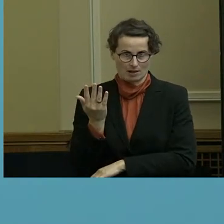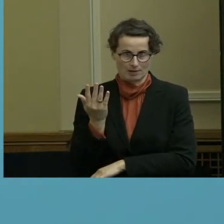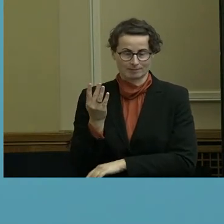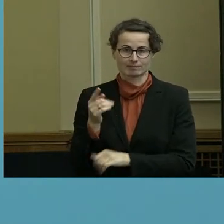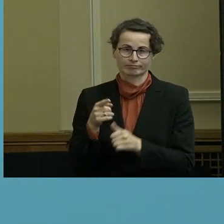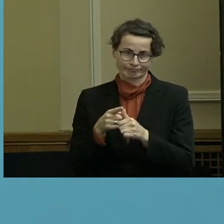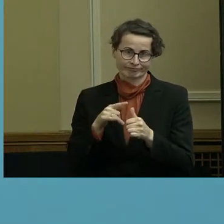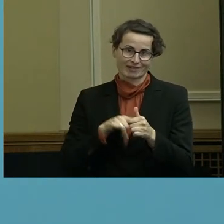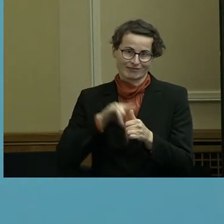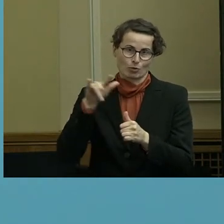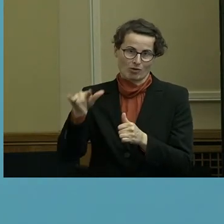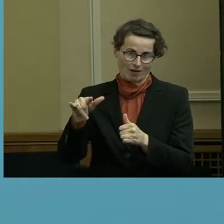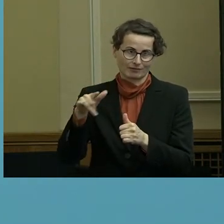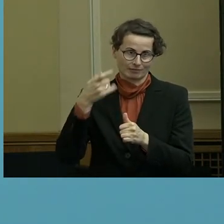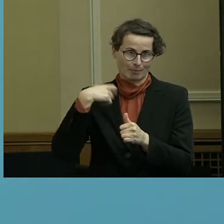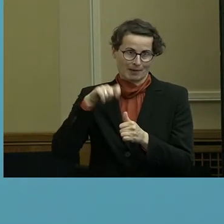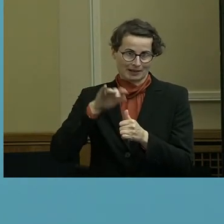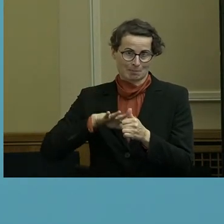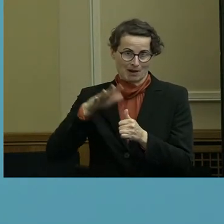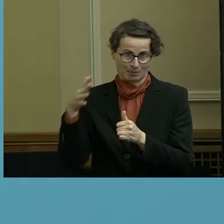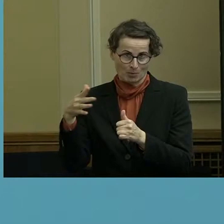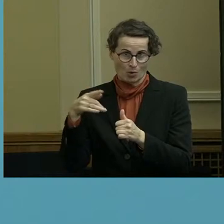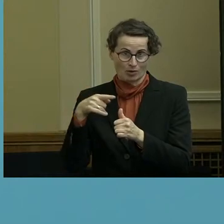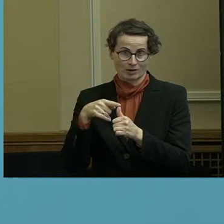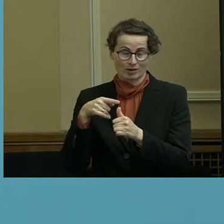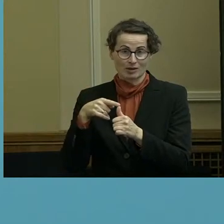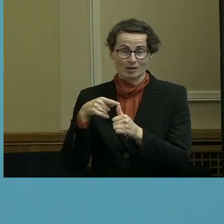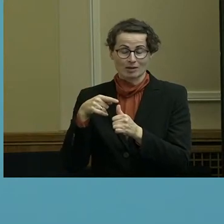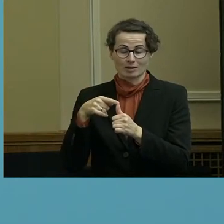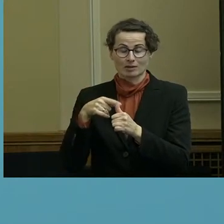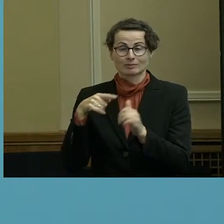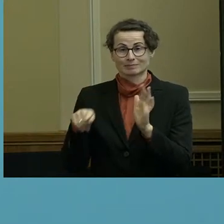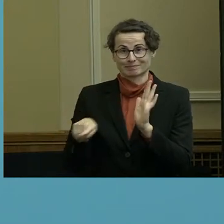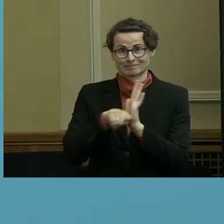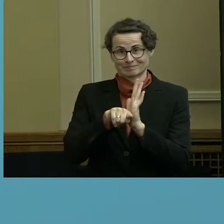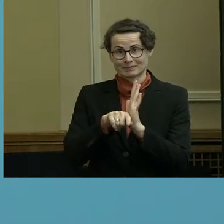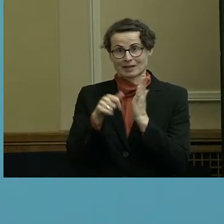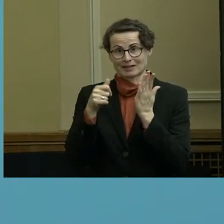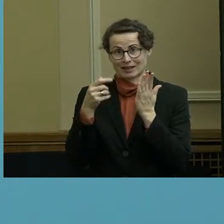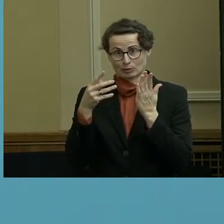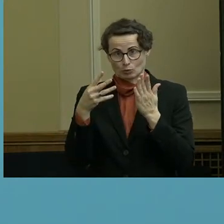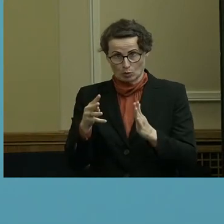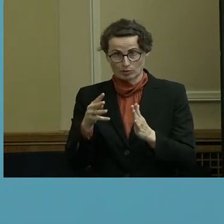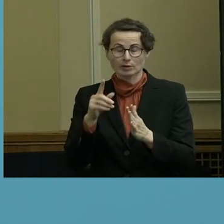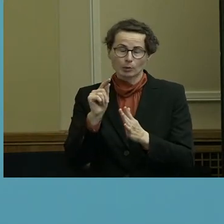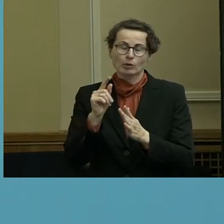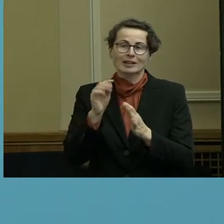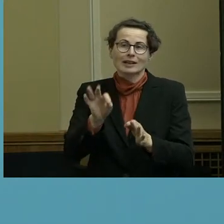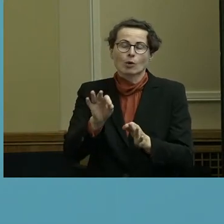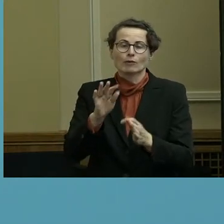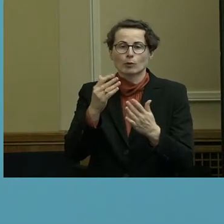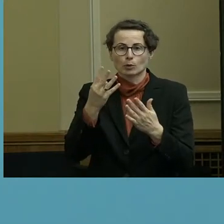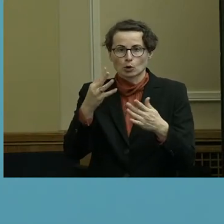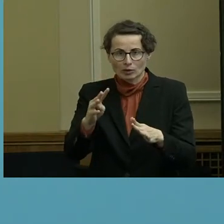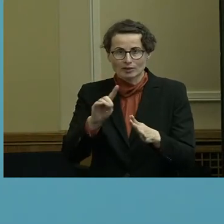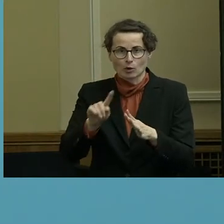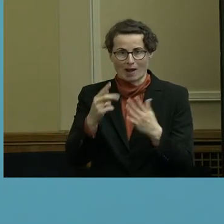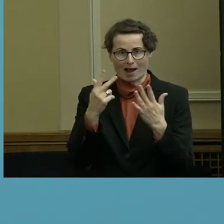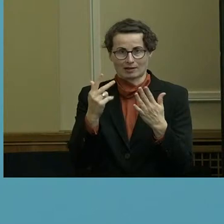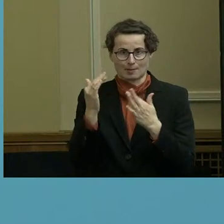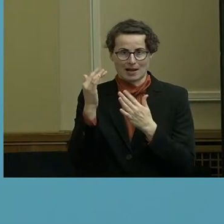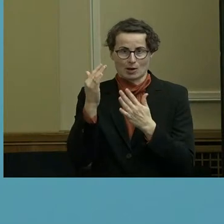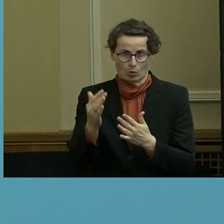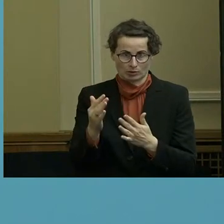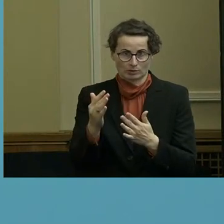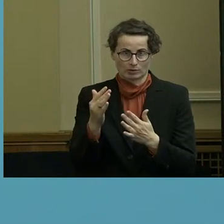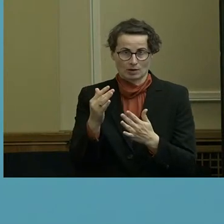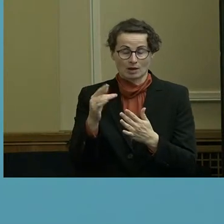eine ist der Flughafen Berlin-Brandenburg mit 96, genau 95,8 Millionen. Da ist es so, da